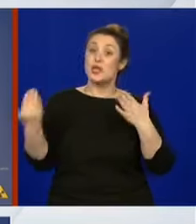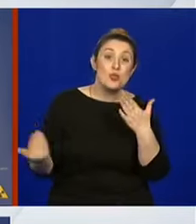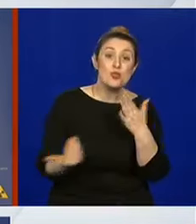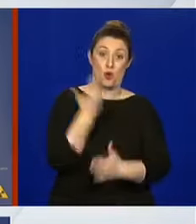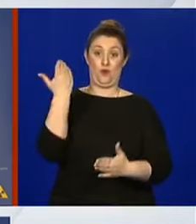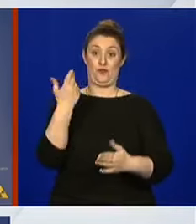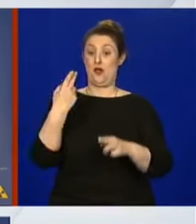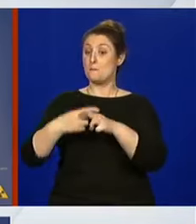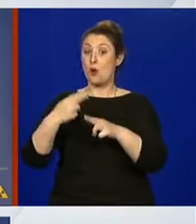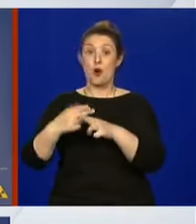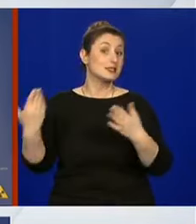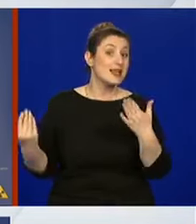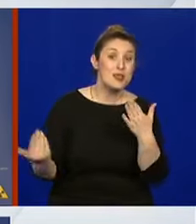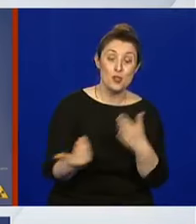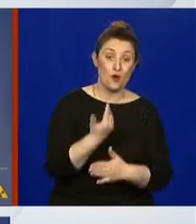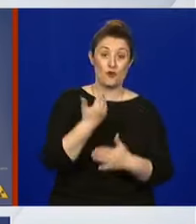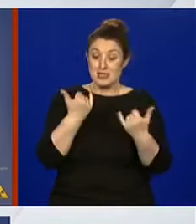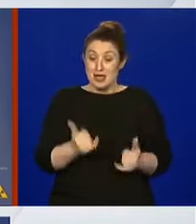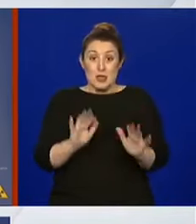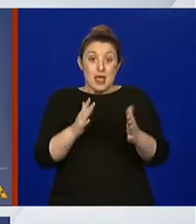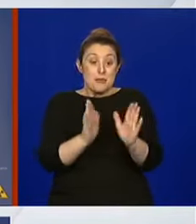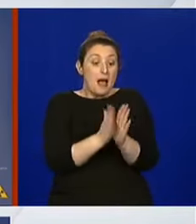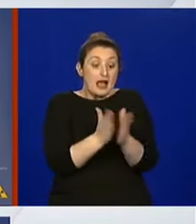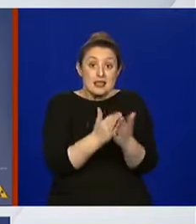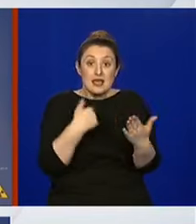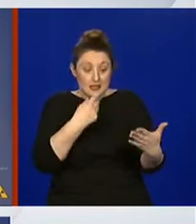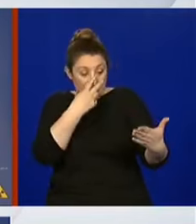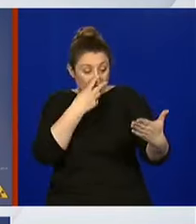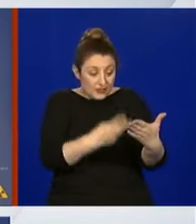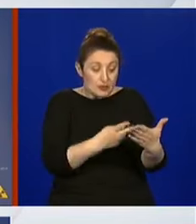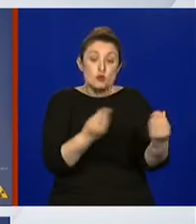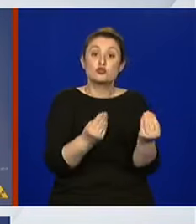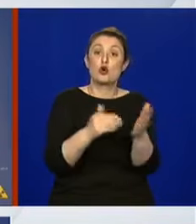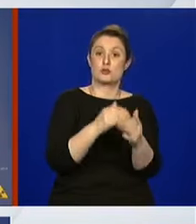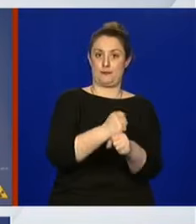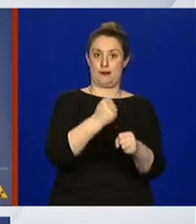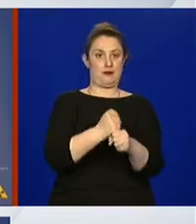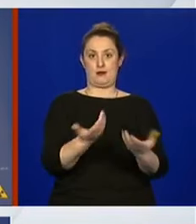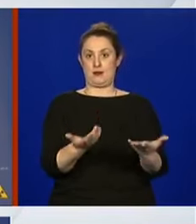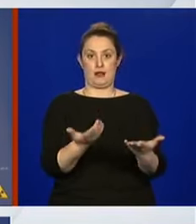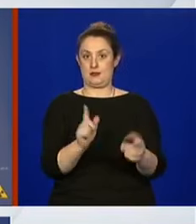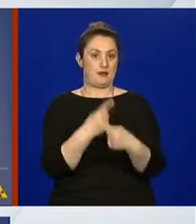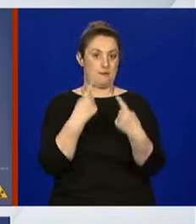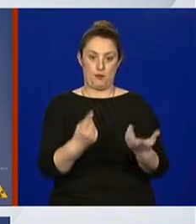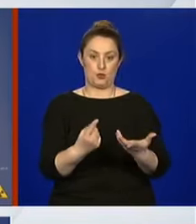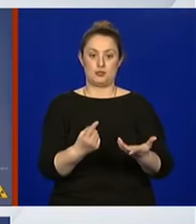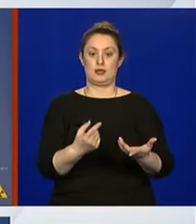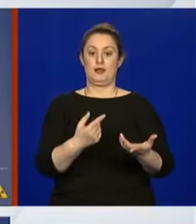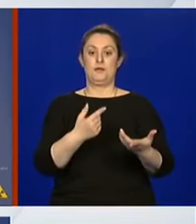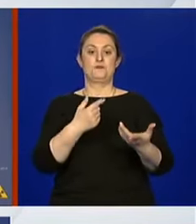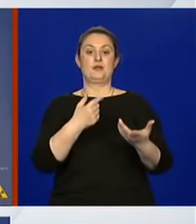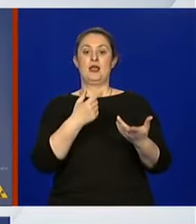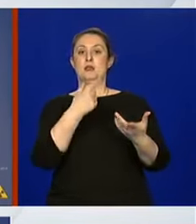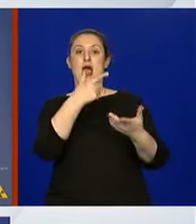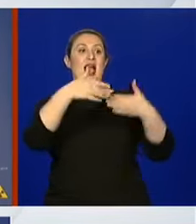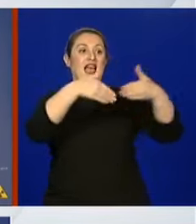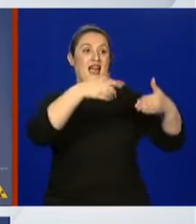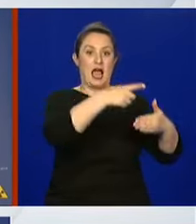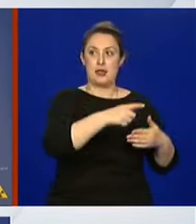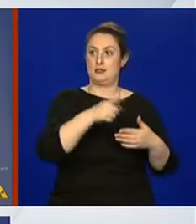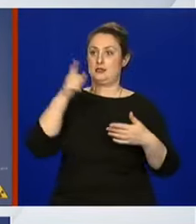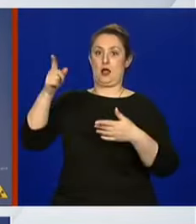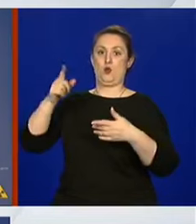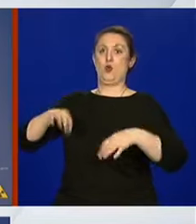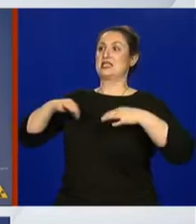nema uđbenika iz kojeg bi vi mogli sagledati sve postupanje koje je potrebno i na granici, i u zdravstvenim institucijama, i u